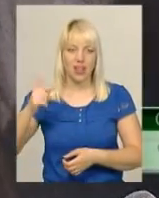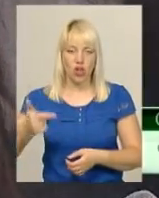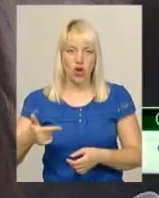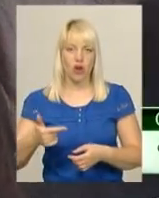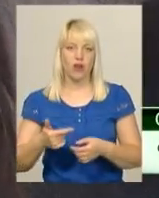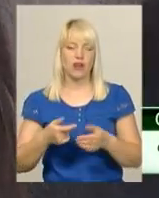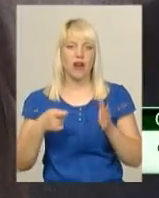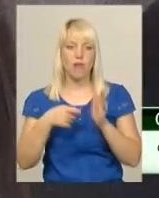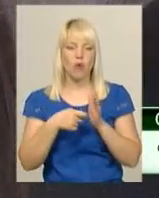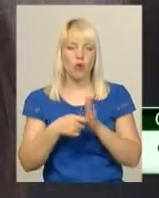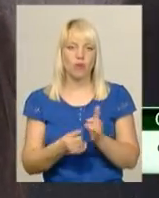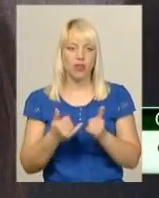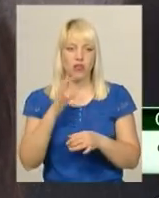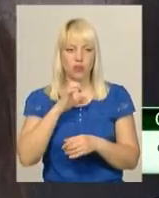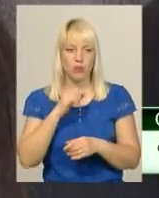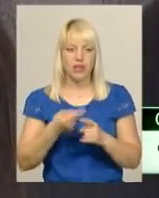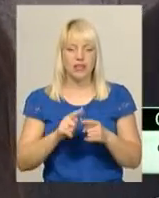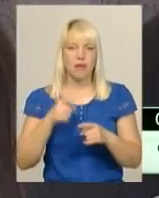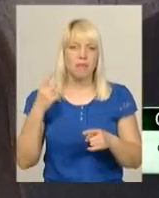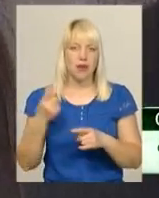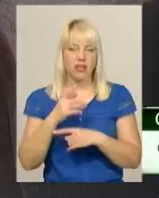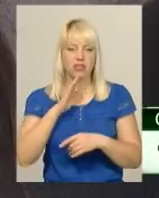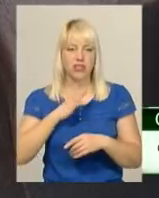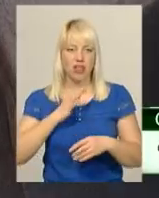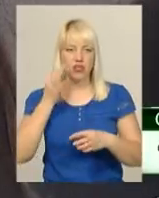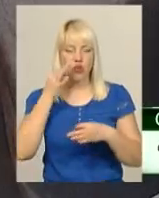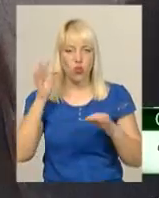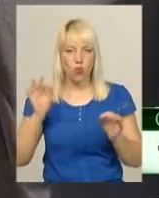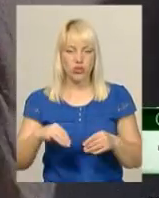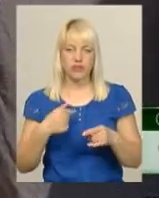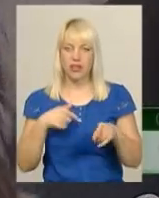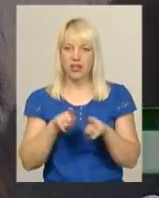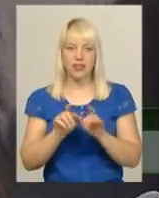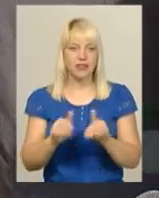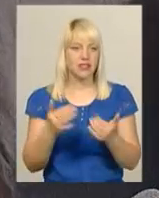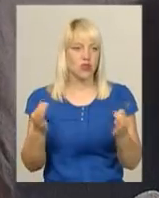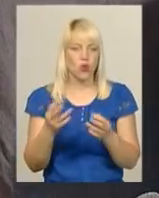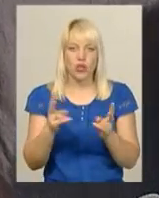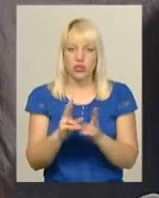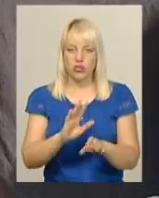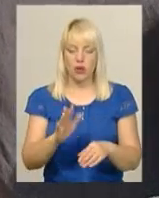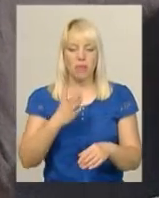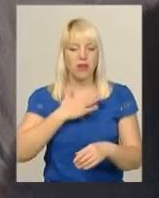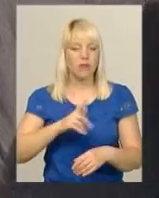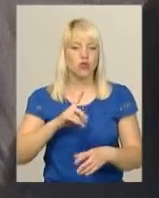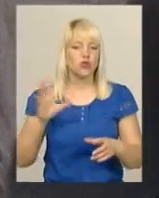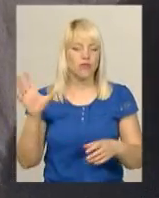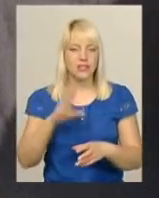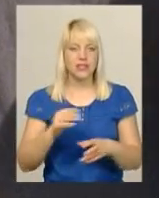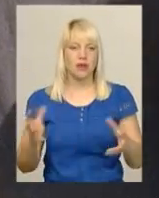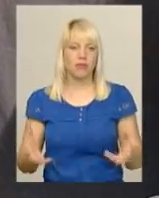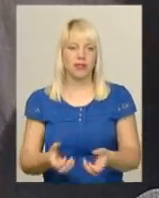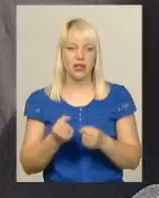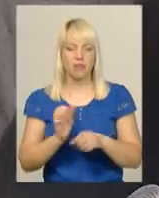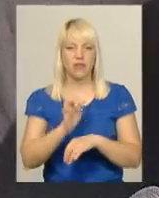досвід. Ми ніколи не зустрічали таких ініціатив. І це дуже-дуже приємно, що всі підтримали, всі везли із